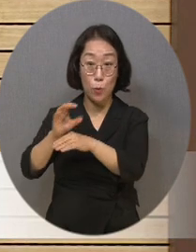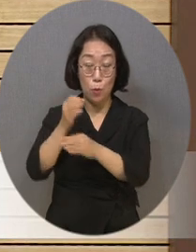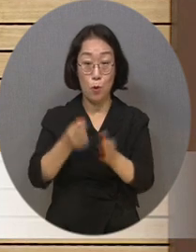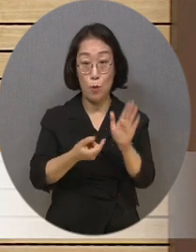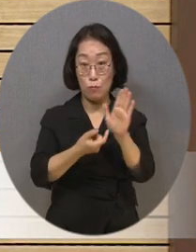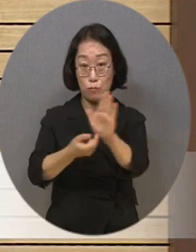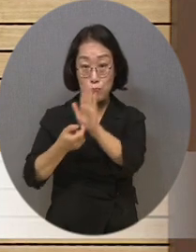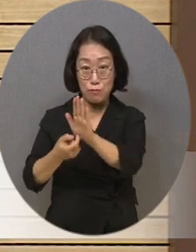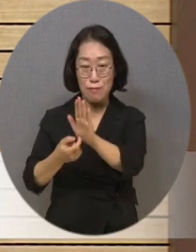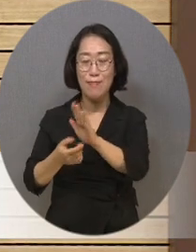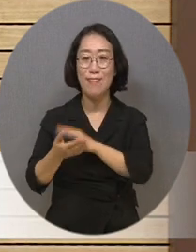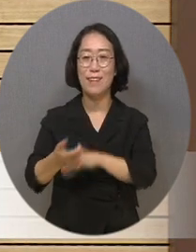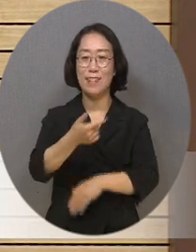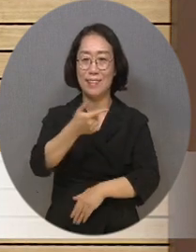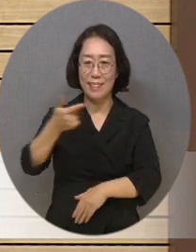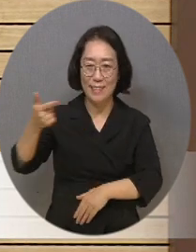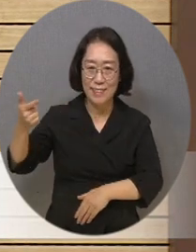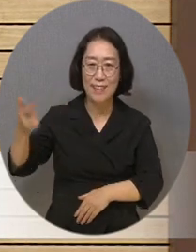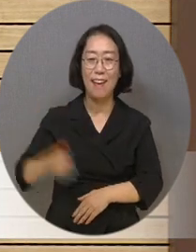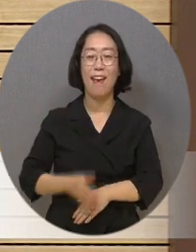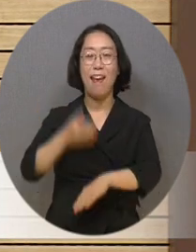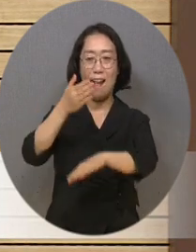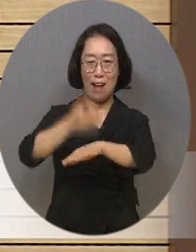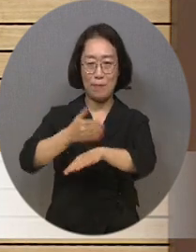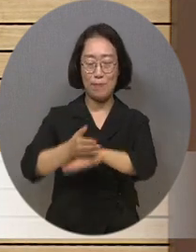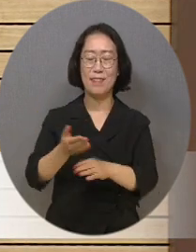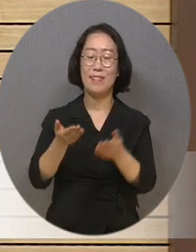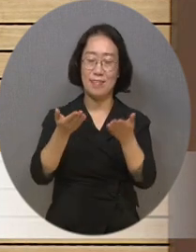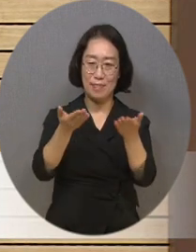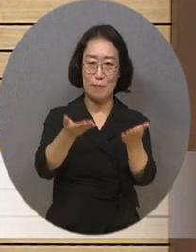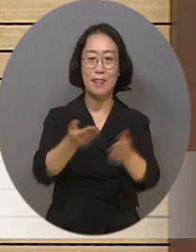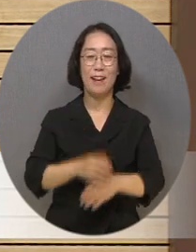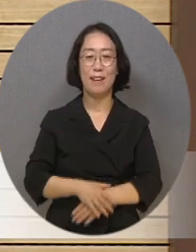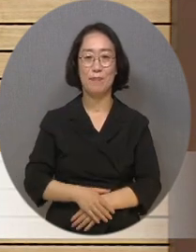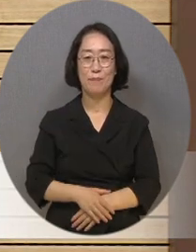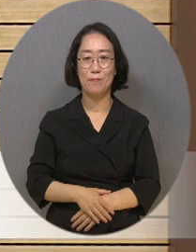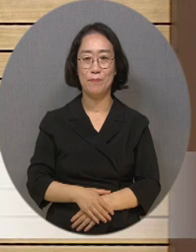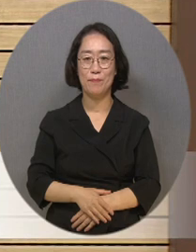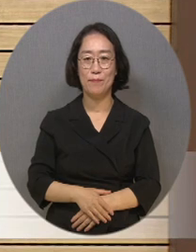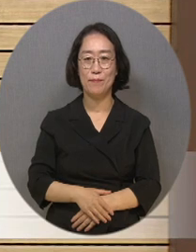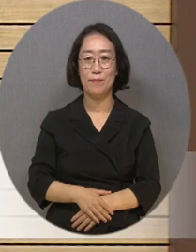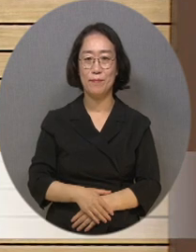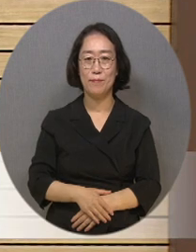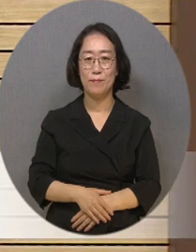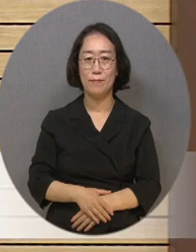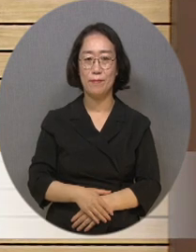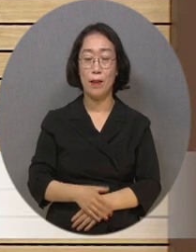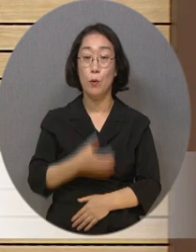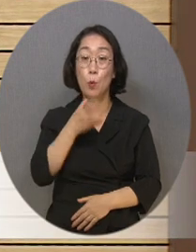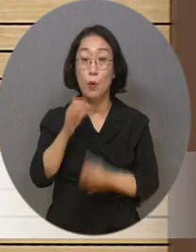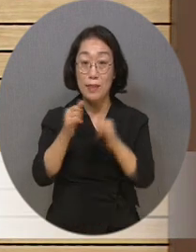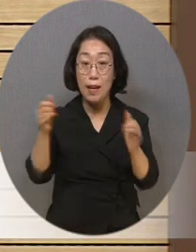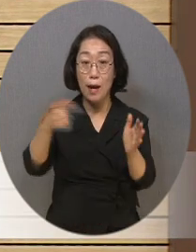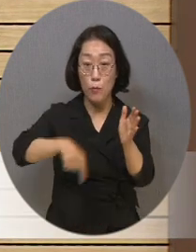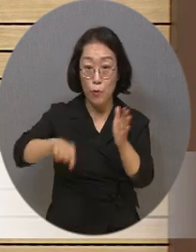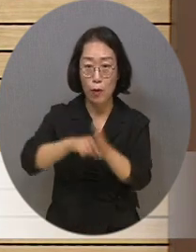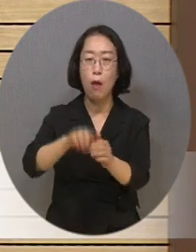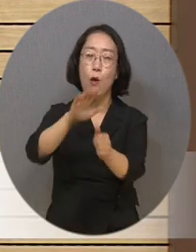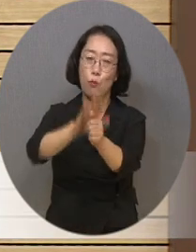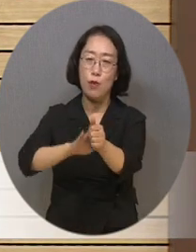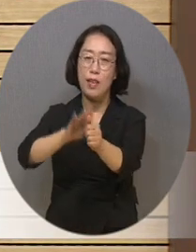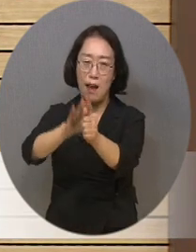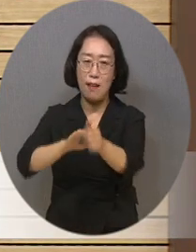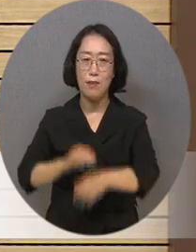해주시는 데 대해서 깊은 감사를 드립니다. 노인들에게 더욱더 위안이